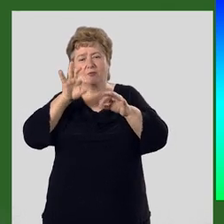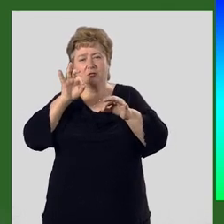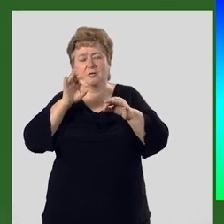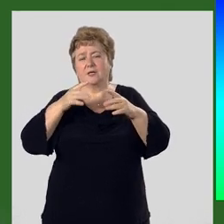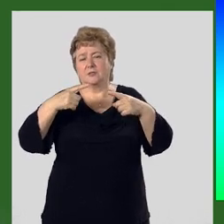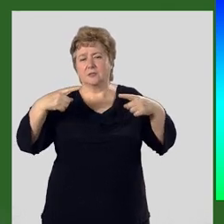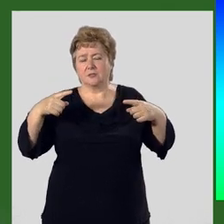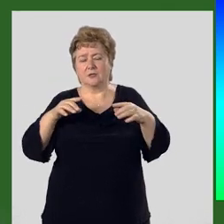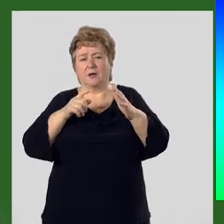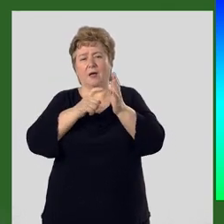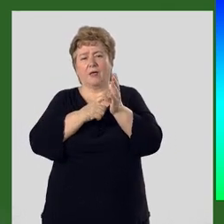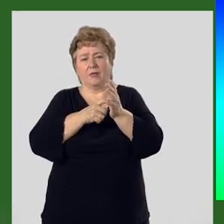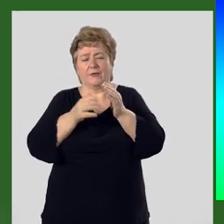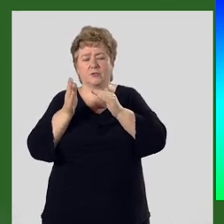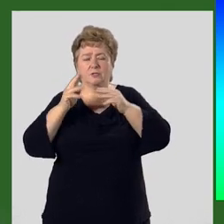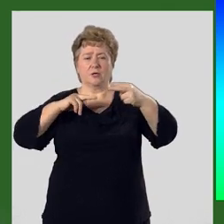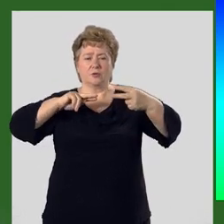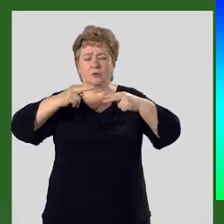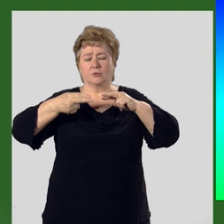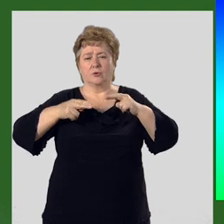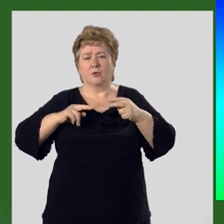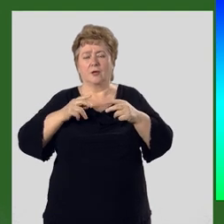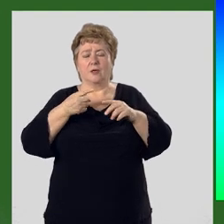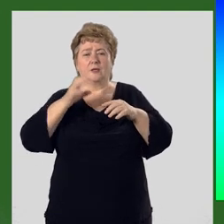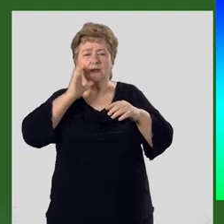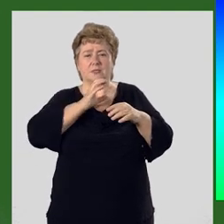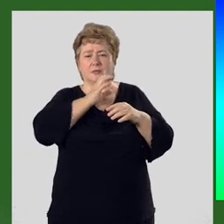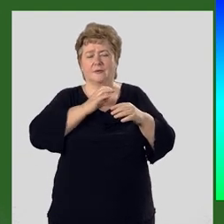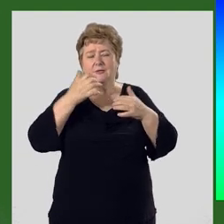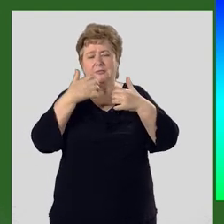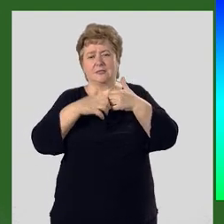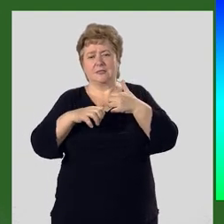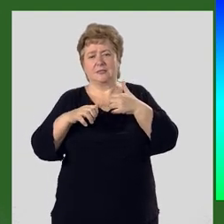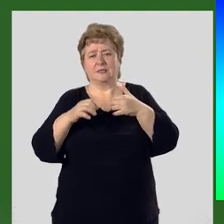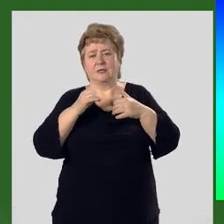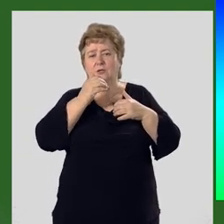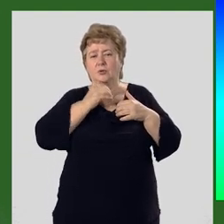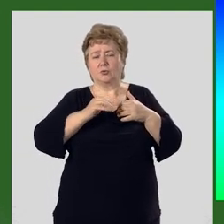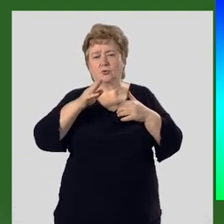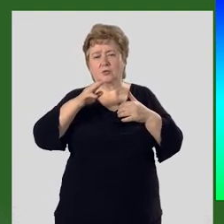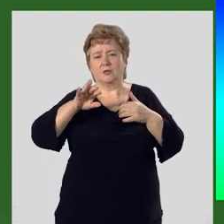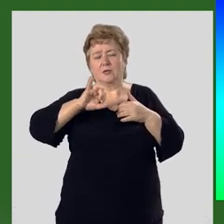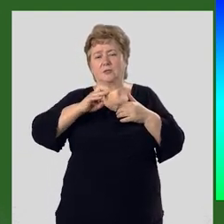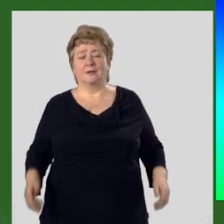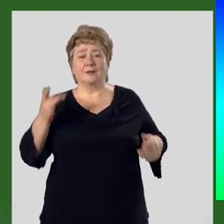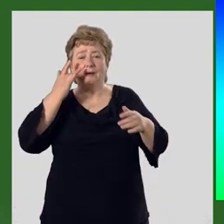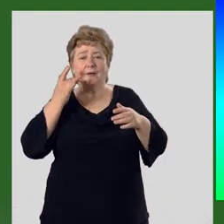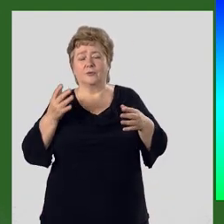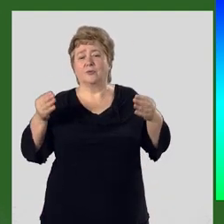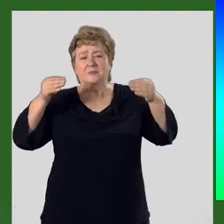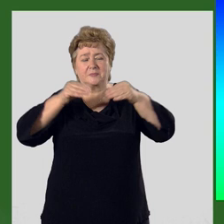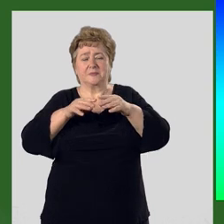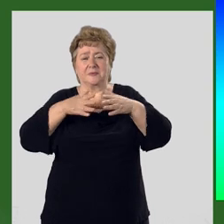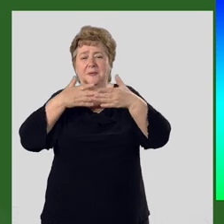несколько геологических структур. Это Северный, Срединный и Южный Теньшань, которые